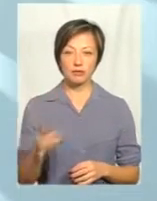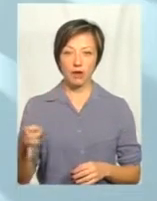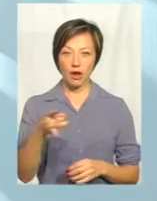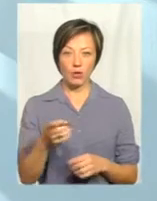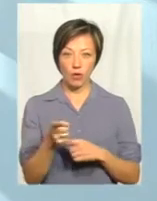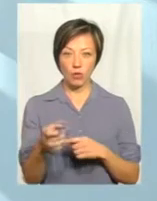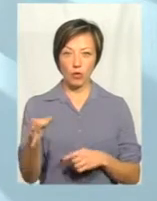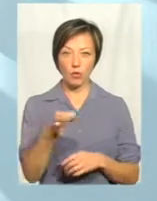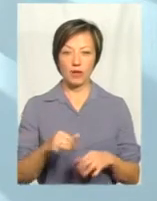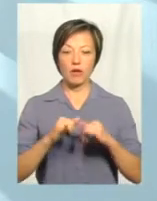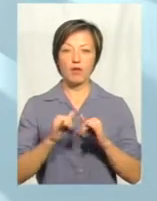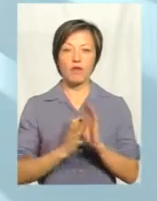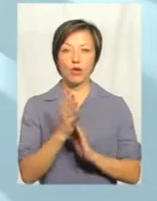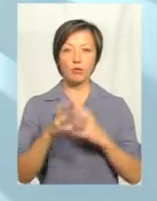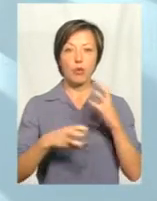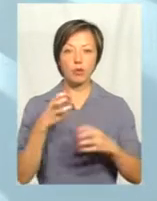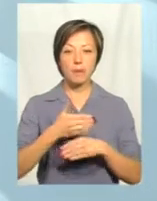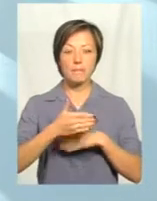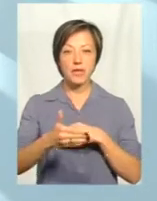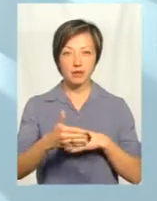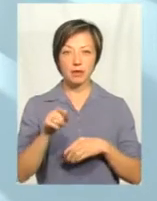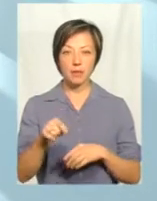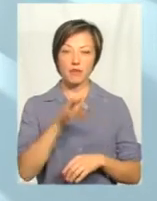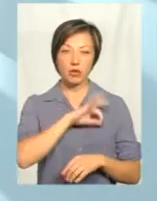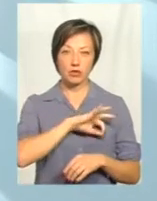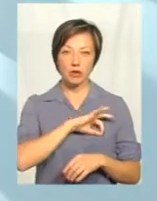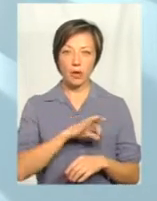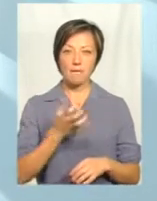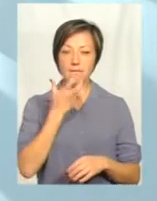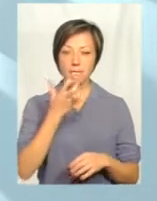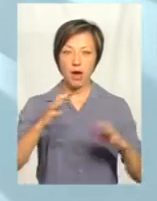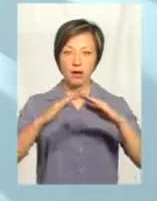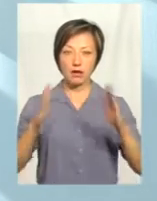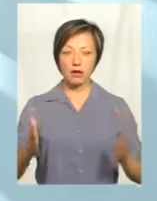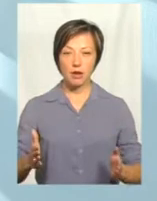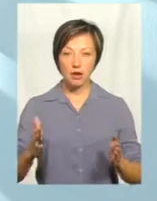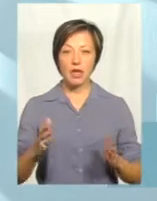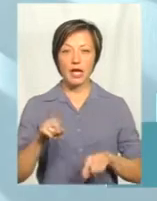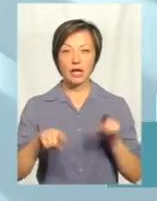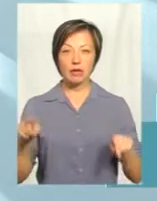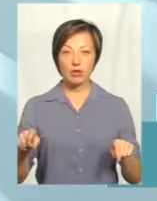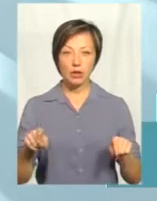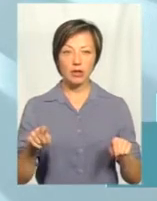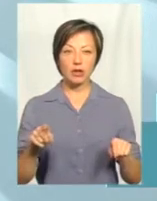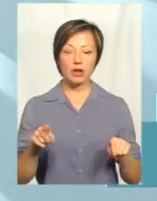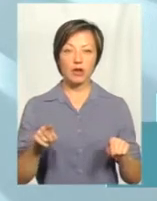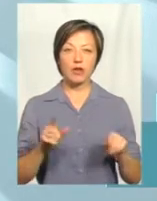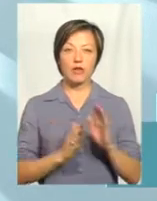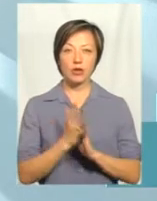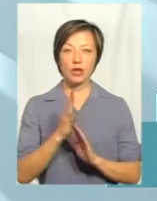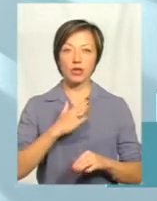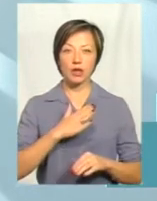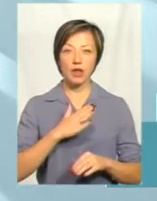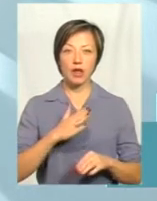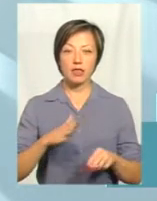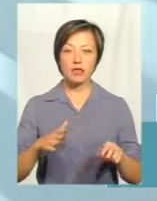де вирощується масово помідор, це трошки пізній помідор, там використовуються парники. Інколи використовуються навіть до вирощування на шпаларі